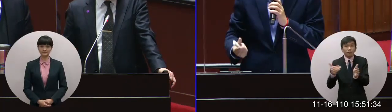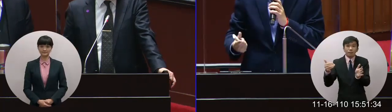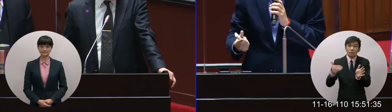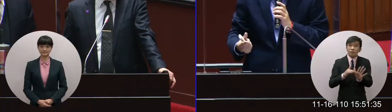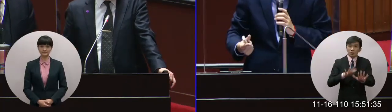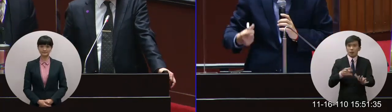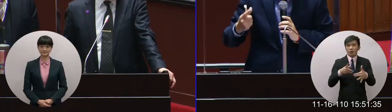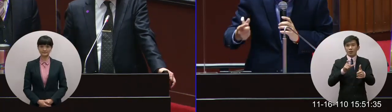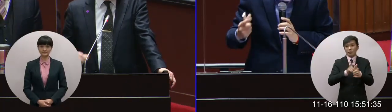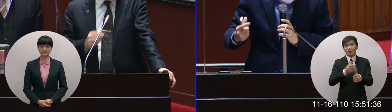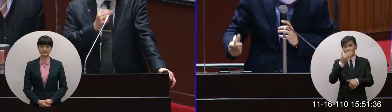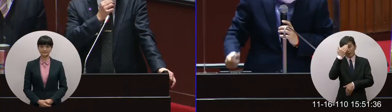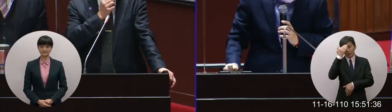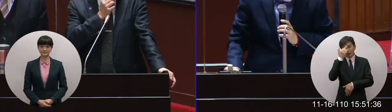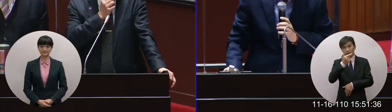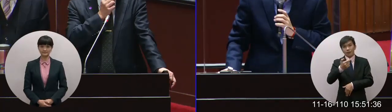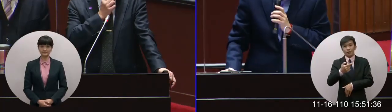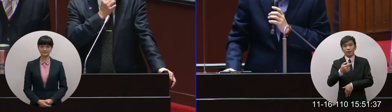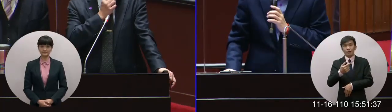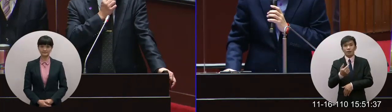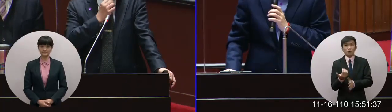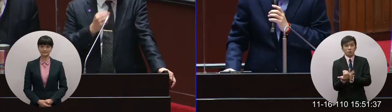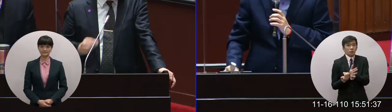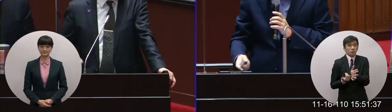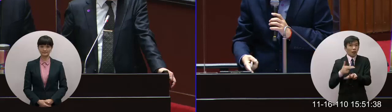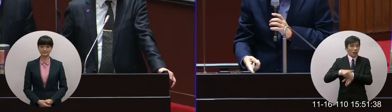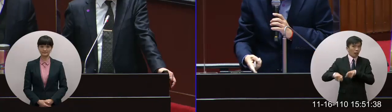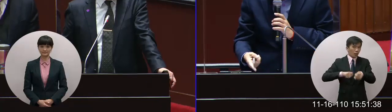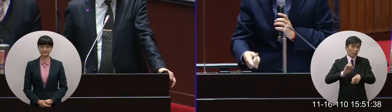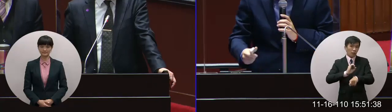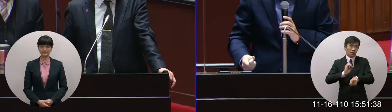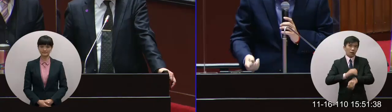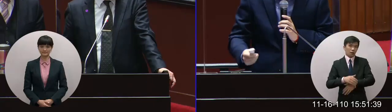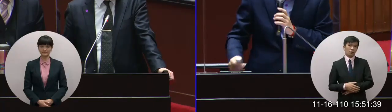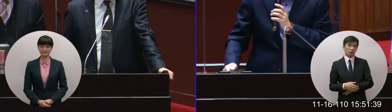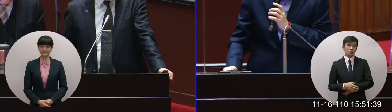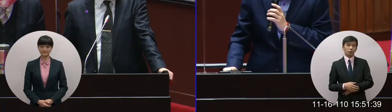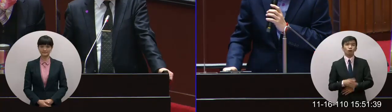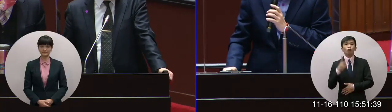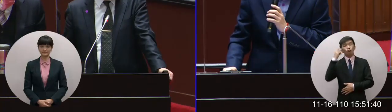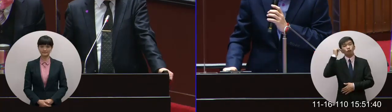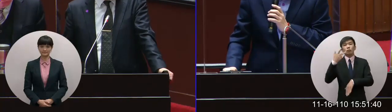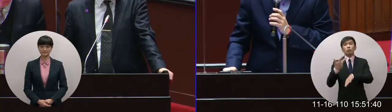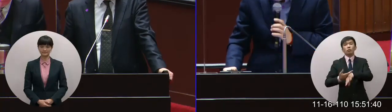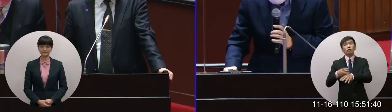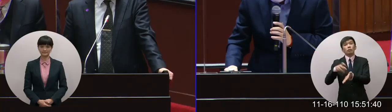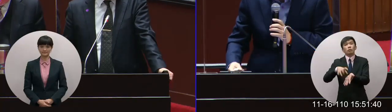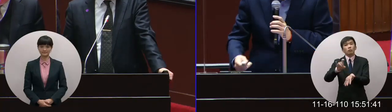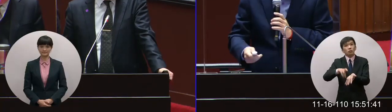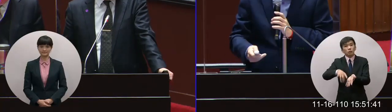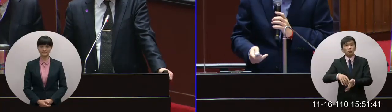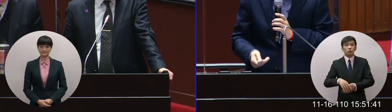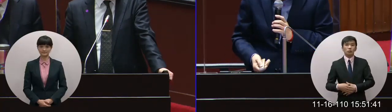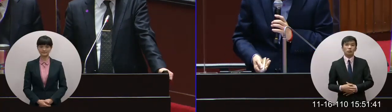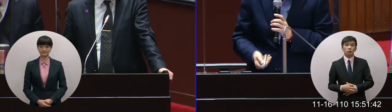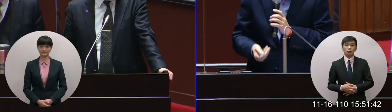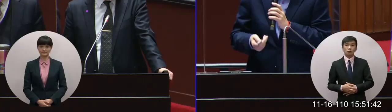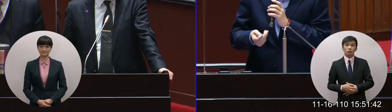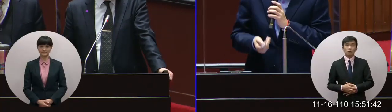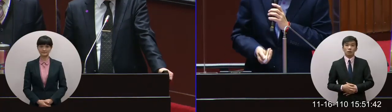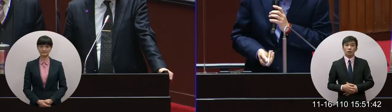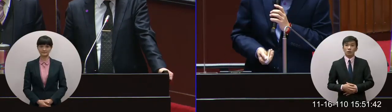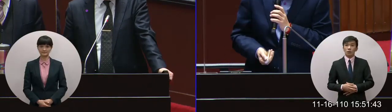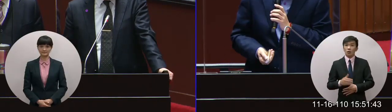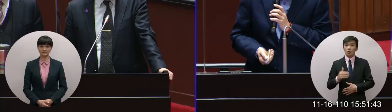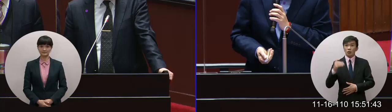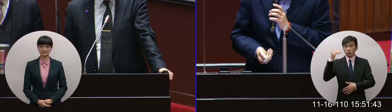這樣這麼大問題我們都沒有去想到我覺得這個東西你覺得科學證據在哪裡況且高端